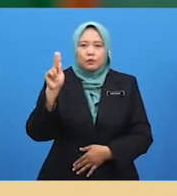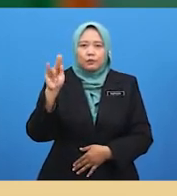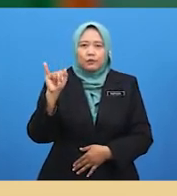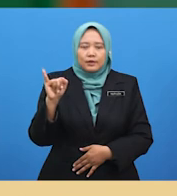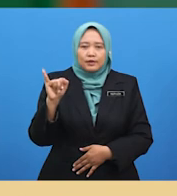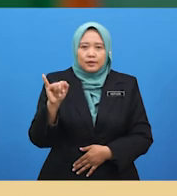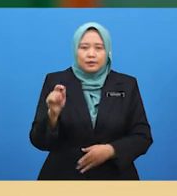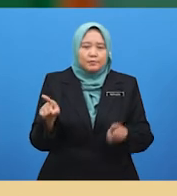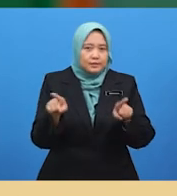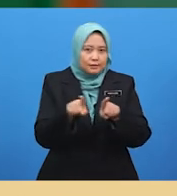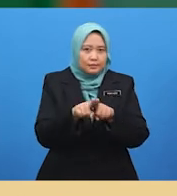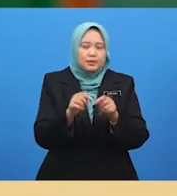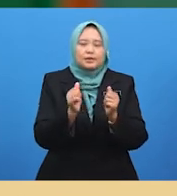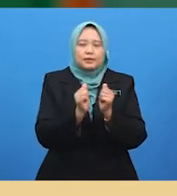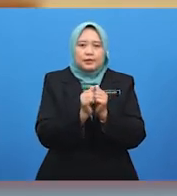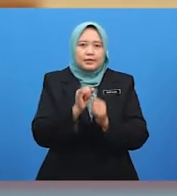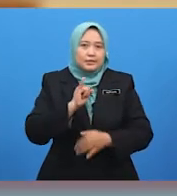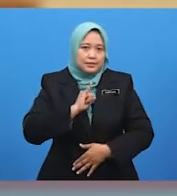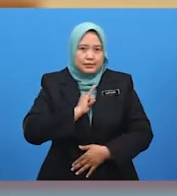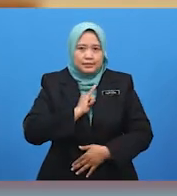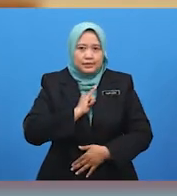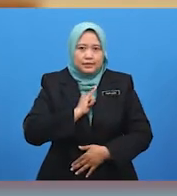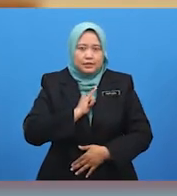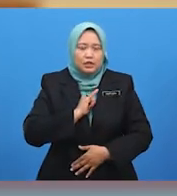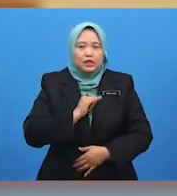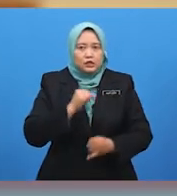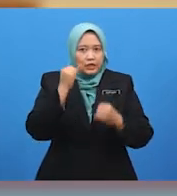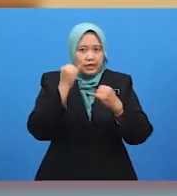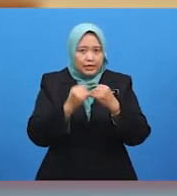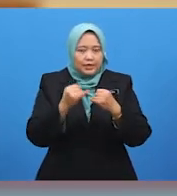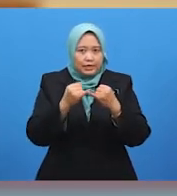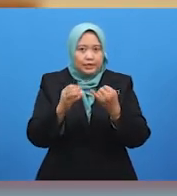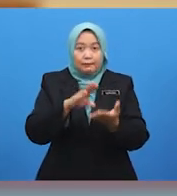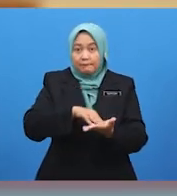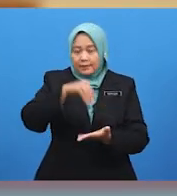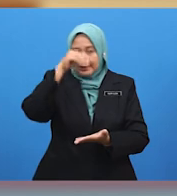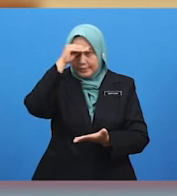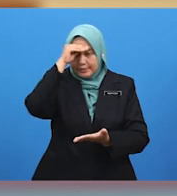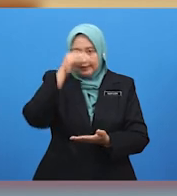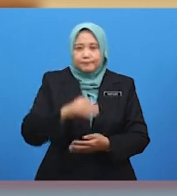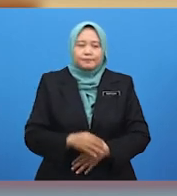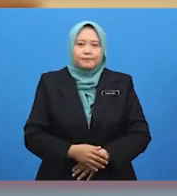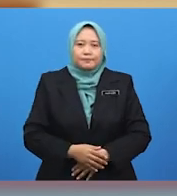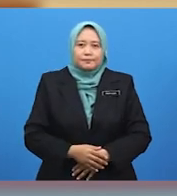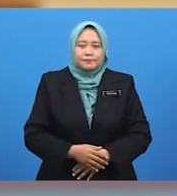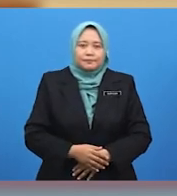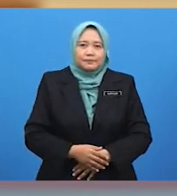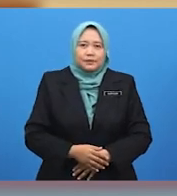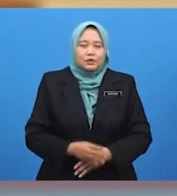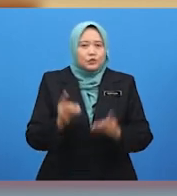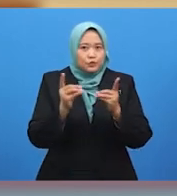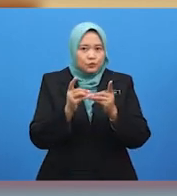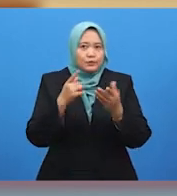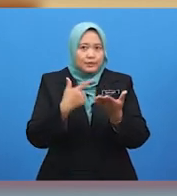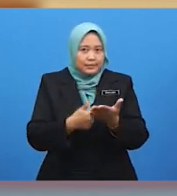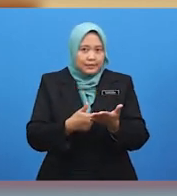cikgu sehingga ke akhir pembelajaran. Cikgu mengucapkan ribuan terima kasih kepada semua murid. Jumpa